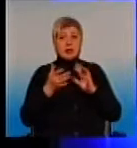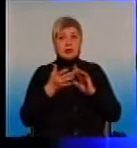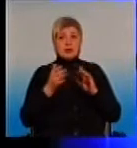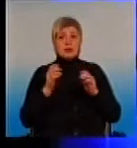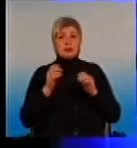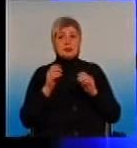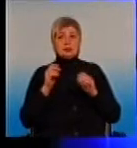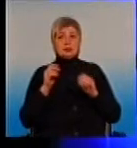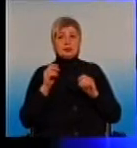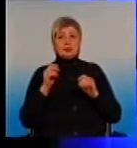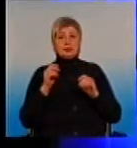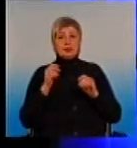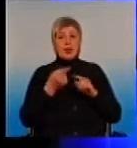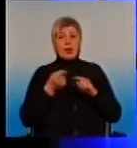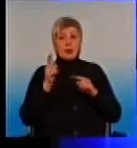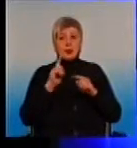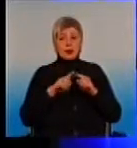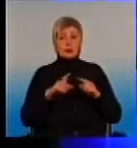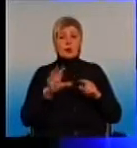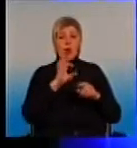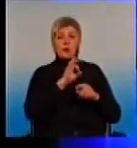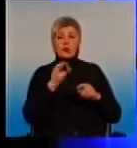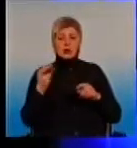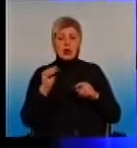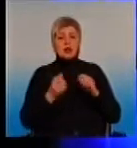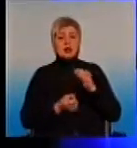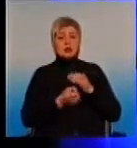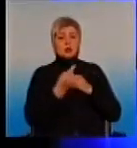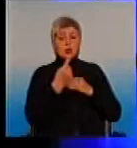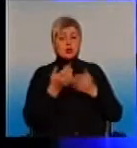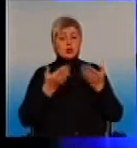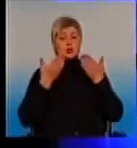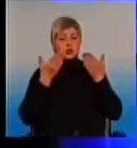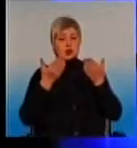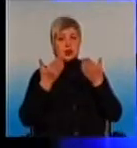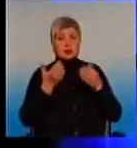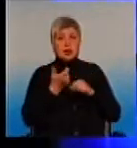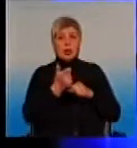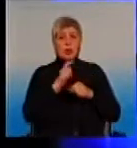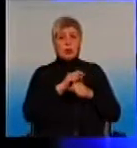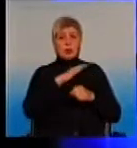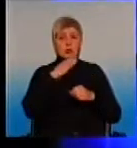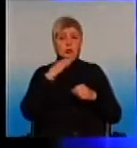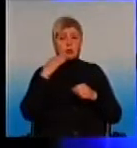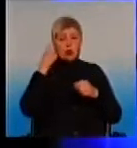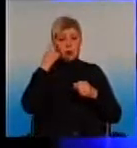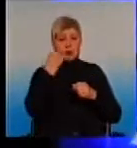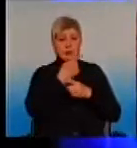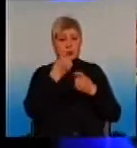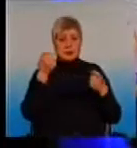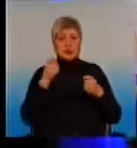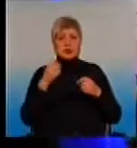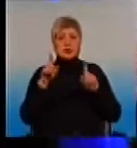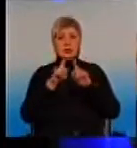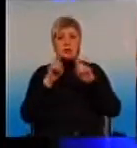вокруг этого нездоровий ажіотаж. Тому, пользуйтесь офіціальними источниками, там достаточно багато інформації, вот такі вот